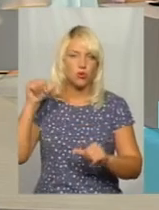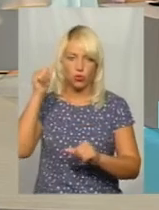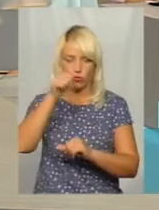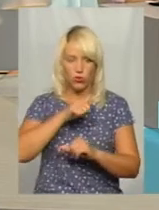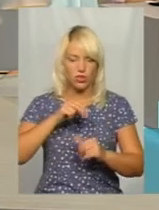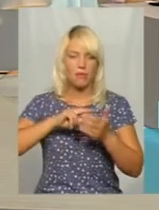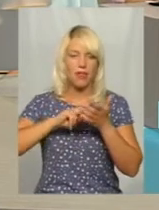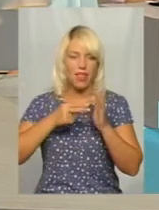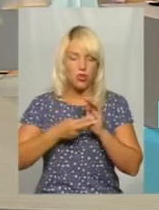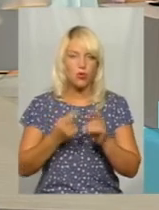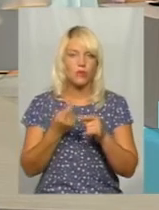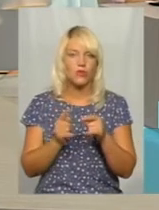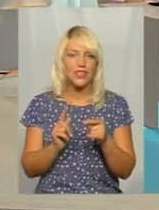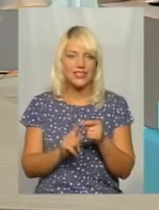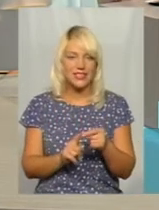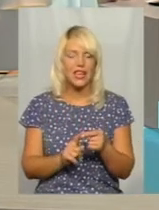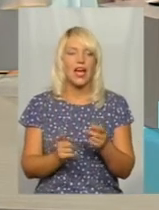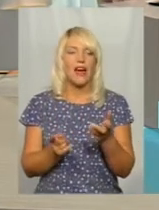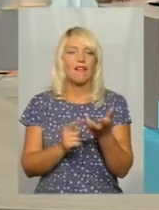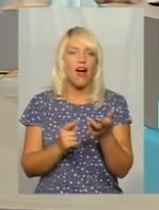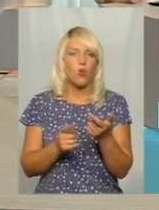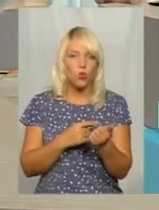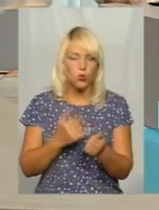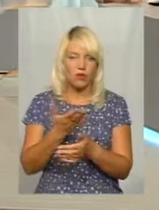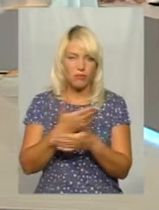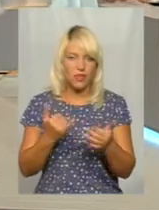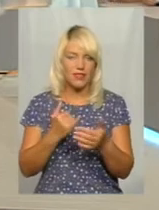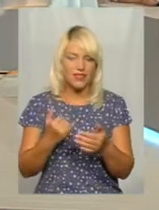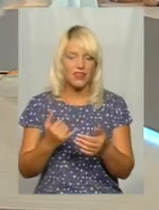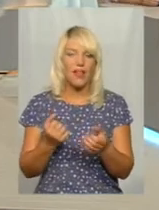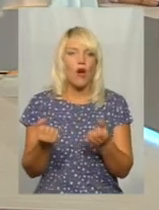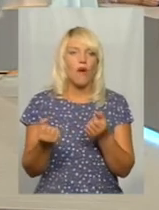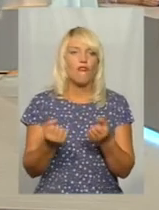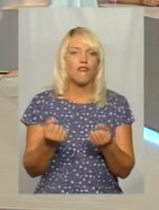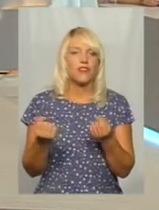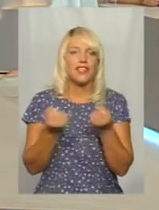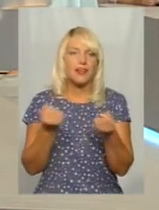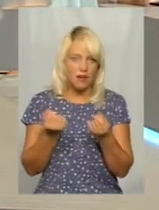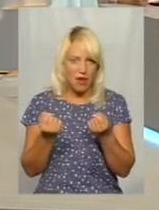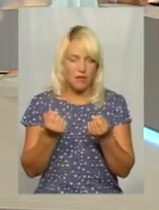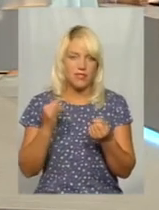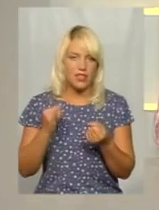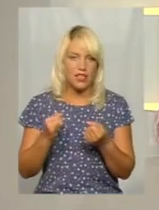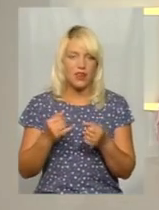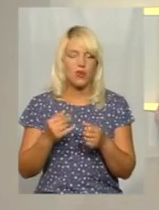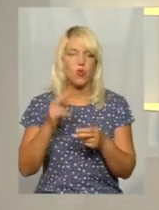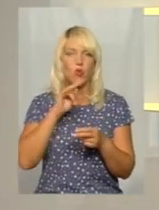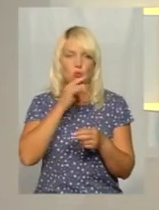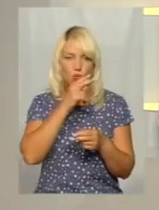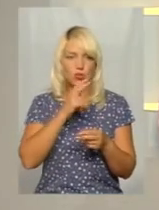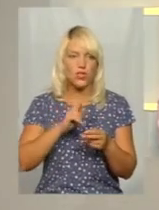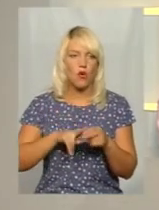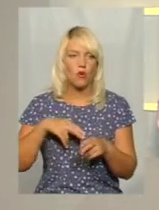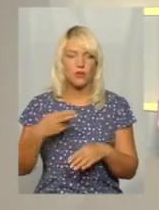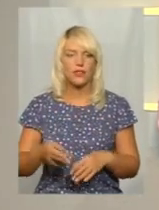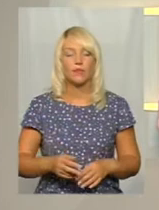що за цей рахунок ми втримаємося на кукурудзу. Кукурудза виробництво компенсує. В господарстві села